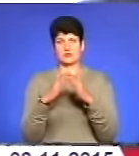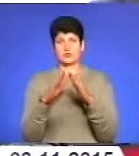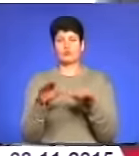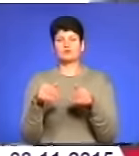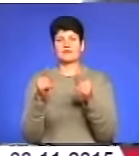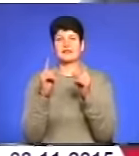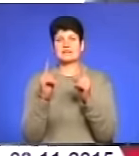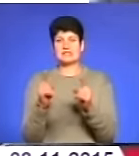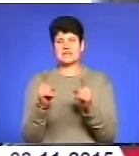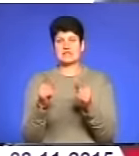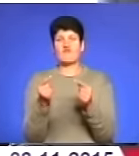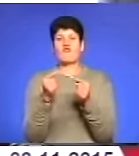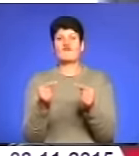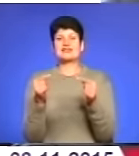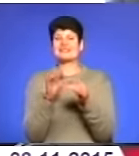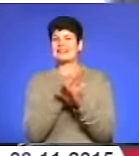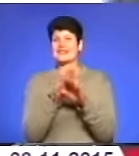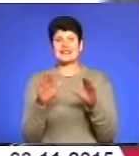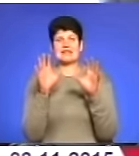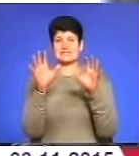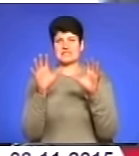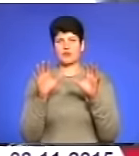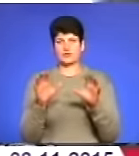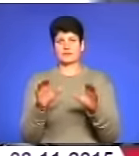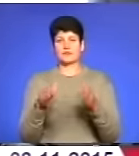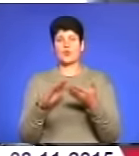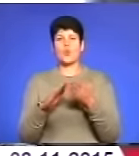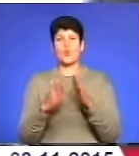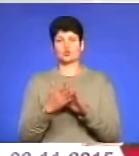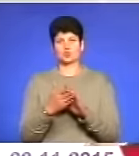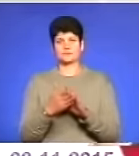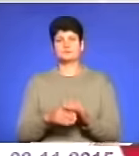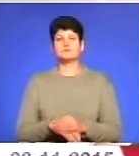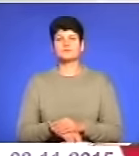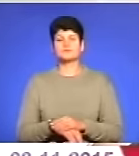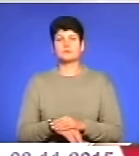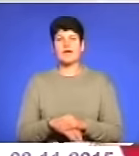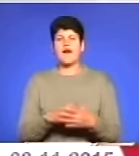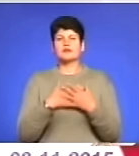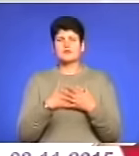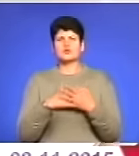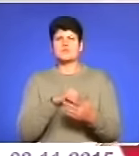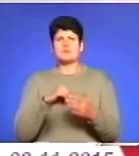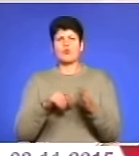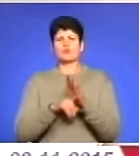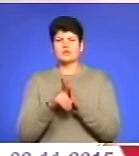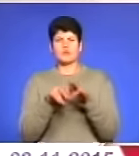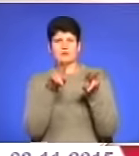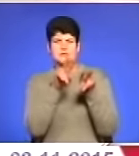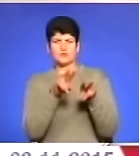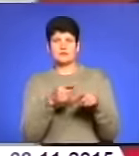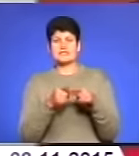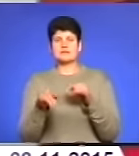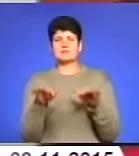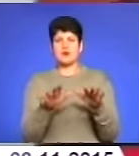визнати незаконним інвестиційну угоду. Активісти, що з самого початку слідкують за цією